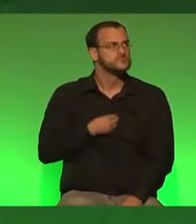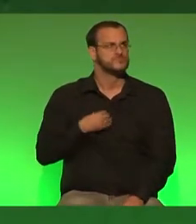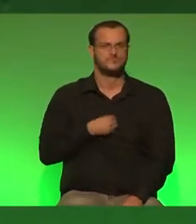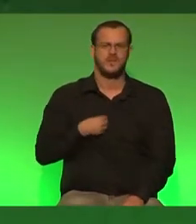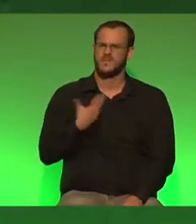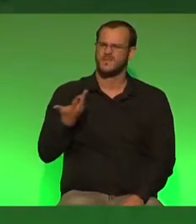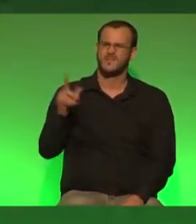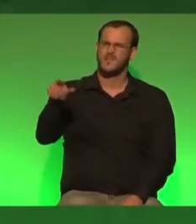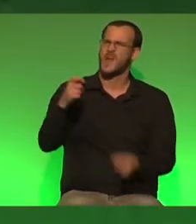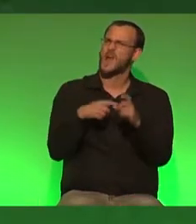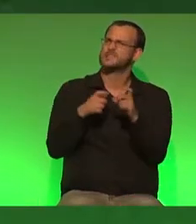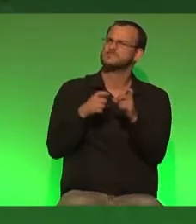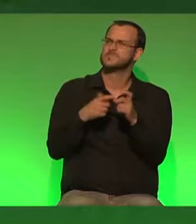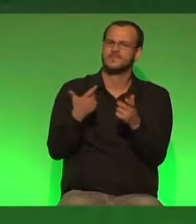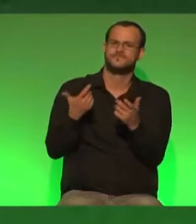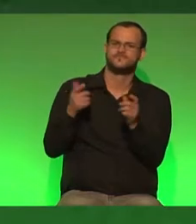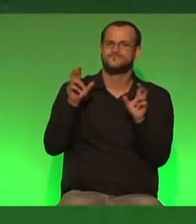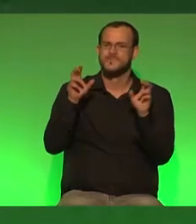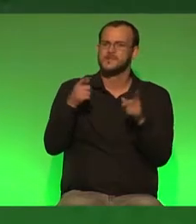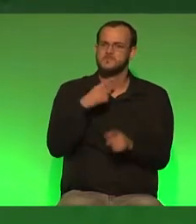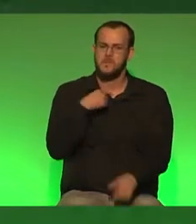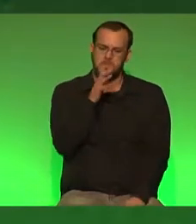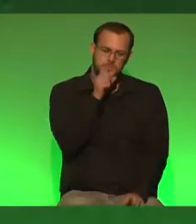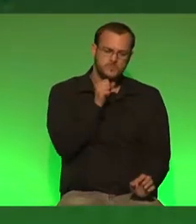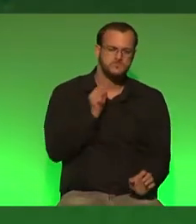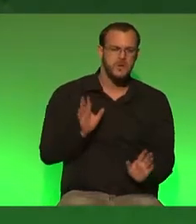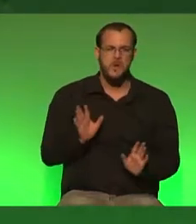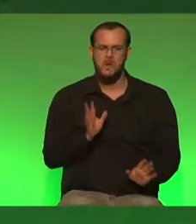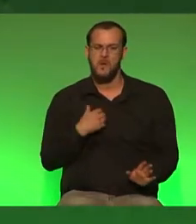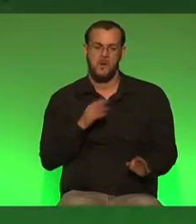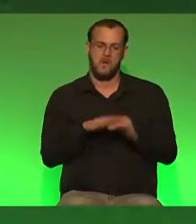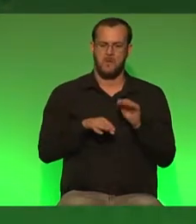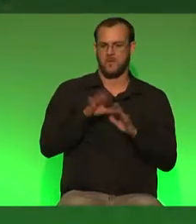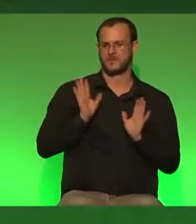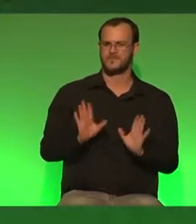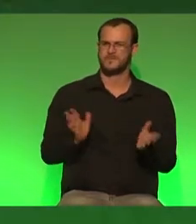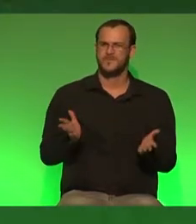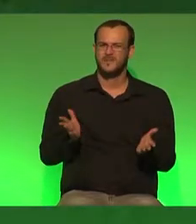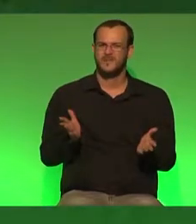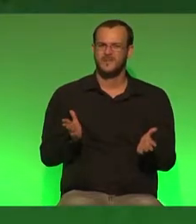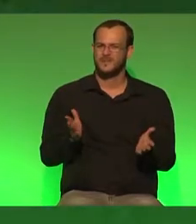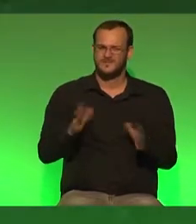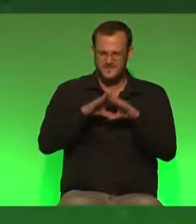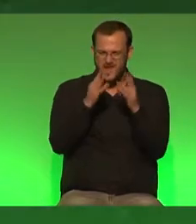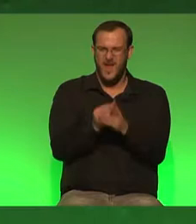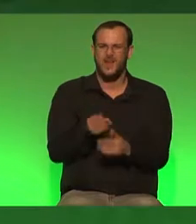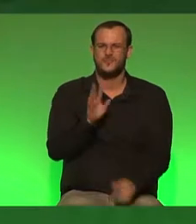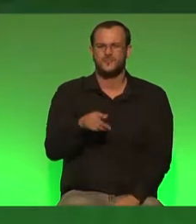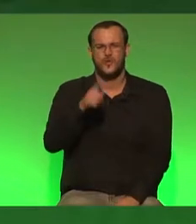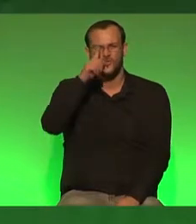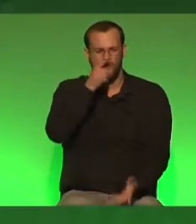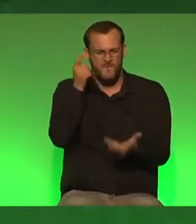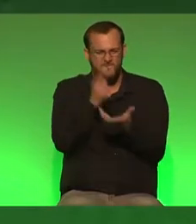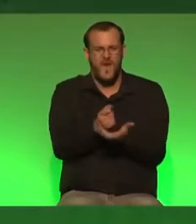wie die SPD mehr oder weniger dazu schweigt und sagt, sie hätte damit nichts zu tun. Das alles ist eine Stunde deutscher